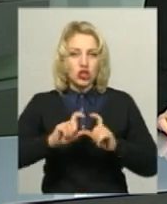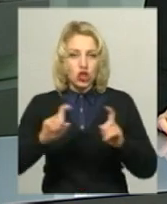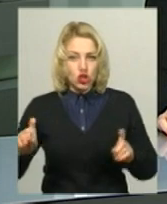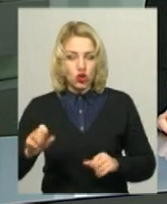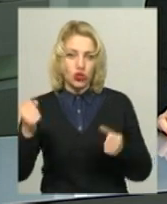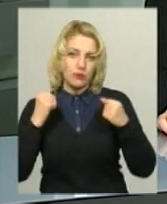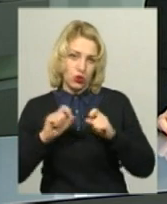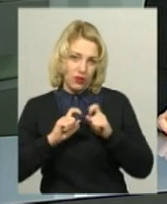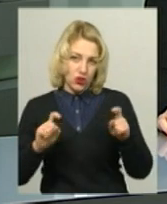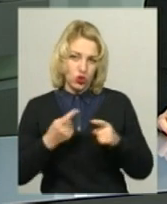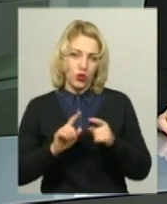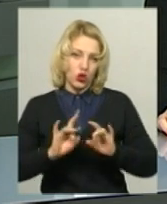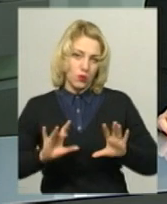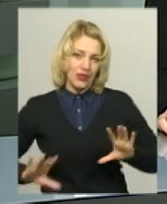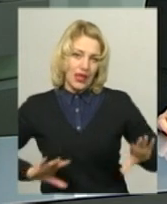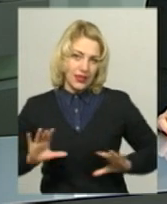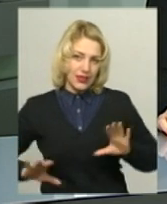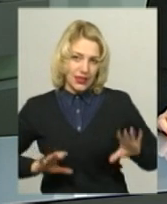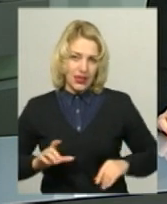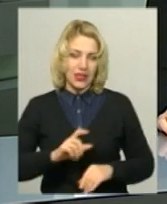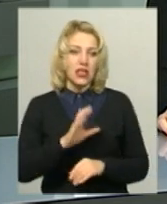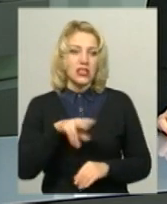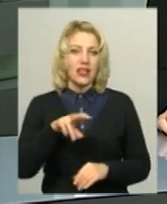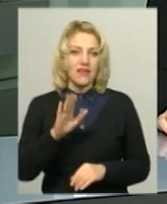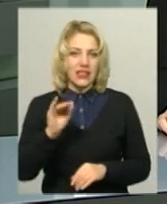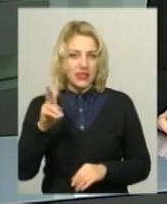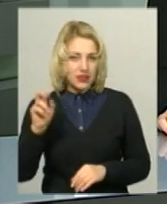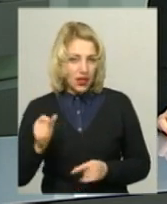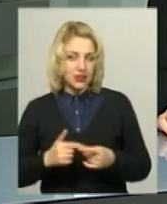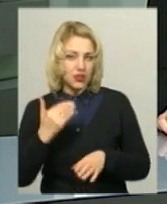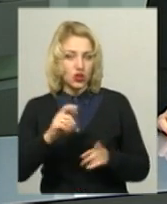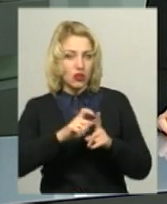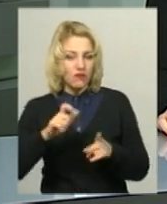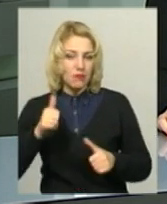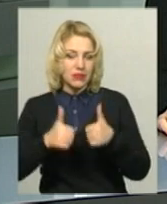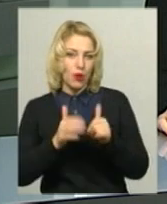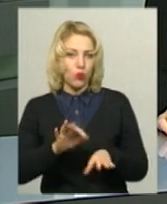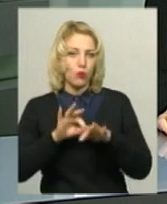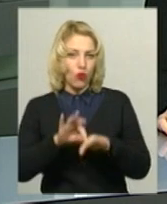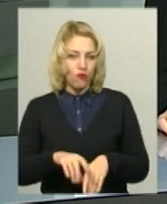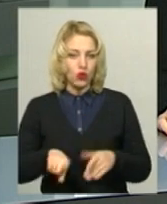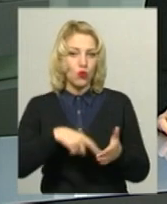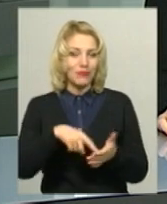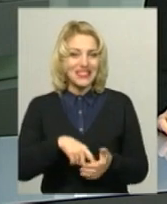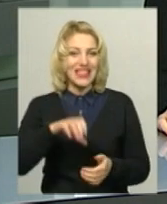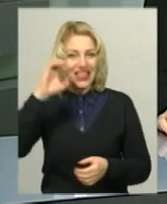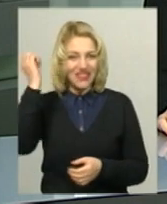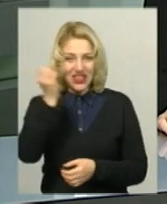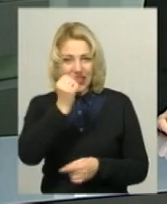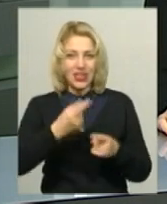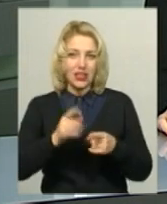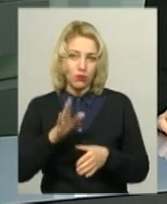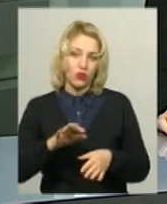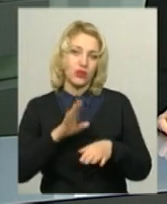Про це розповідає тренер-викладач з волейболу Йозефа Слівінська. За її словами, змагання проходитимуть у місті Кривий Ріг. Участь візьмуть дівчата